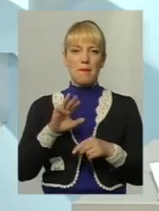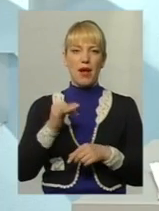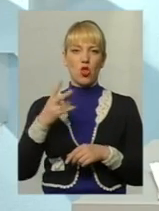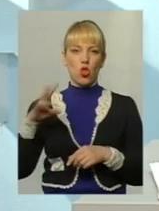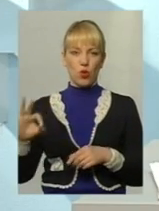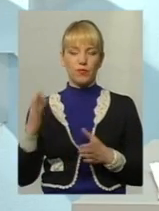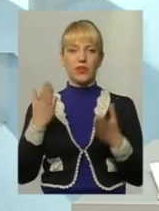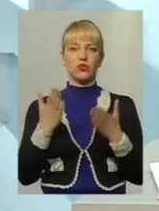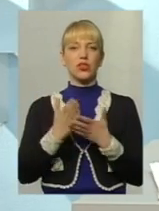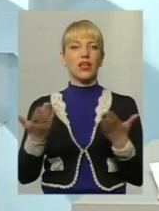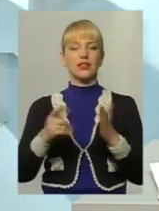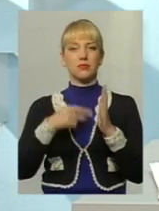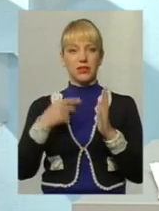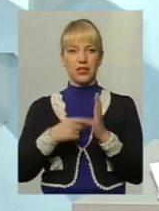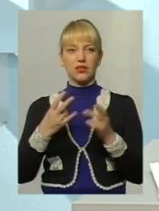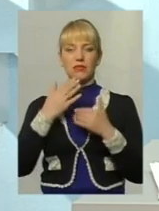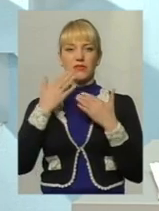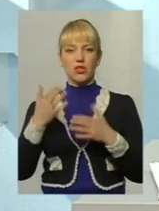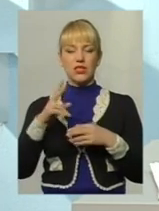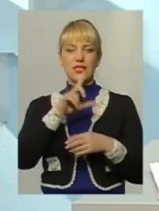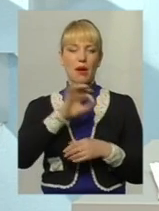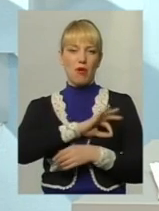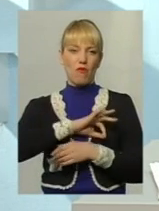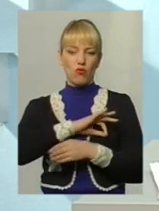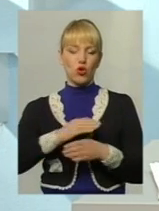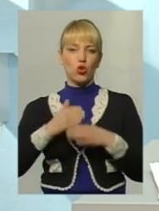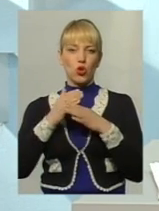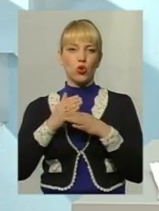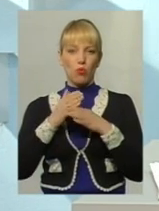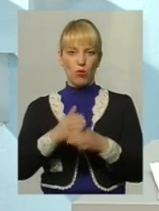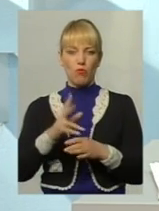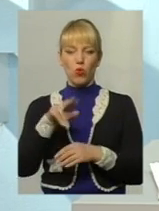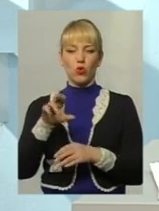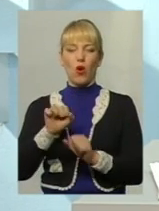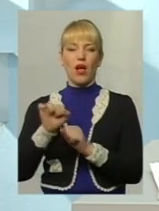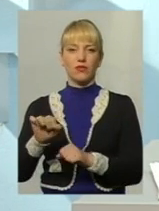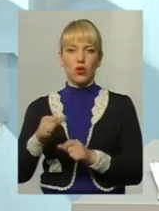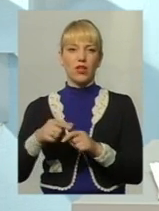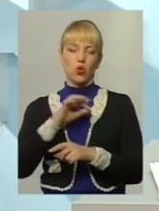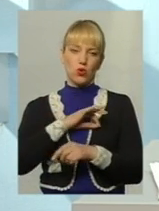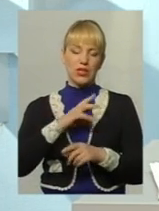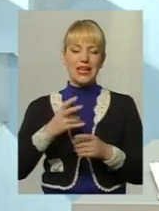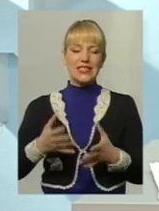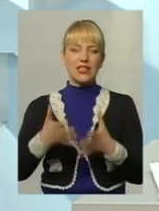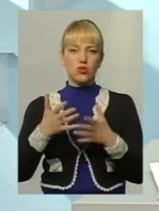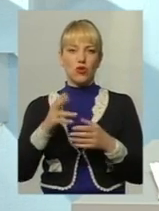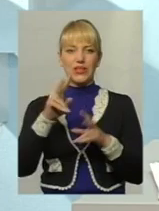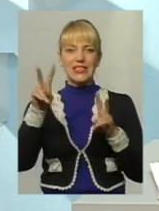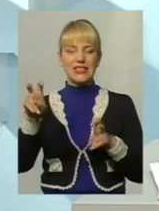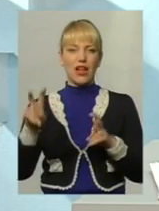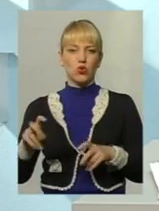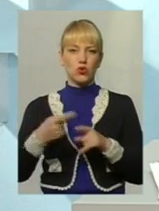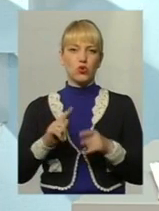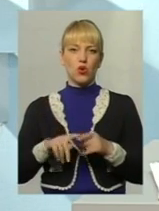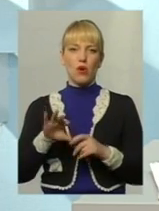Якщо є якісь питання, звертатися за правовою допомогою до юристів, до адвокатів і з'ясовувати статус цього майна, щоб в подальшому